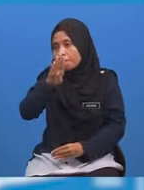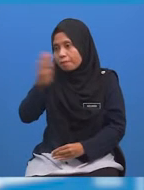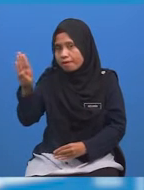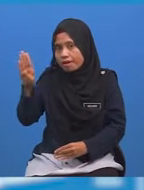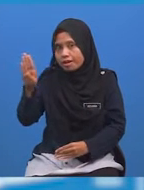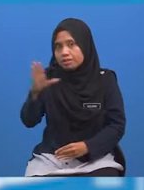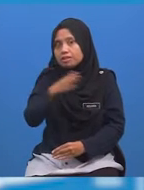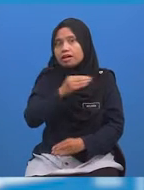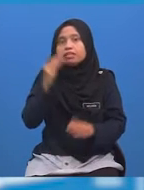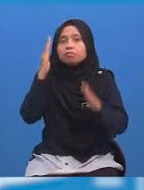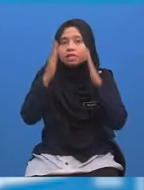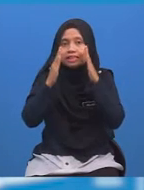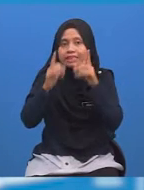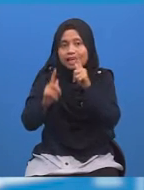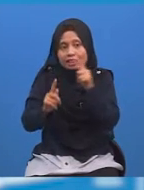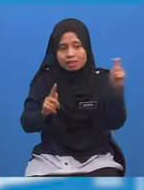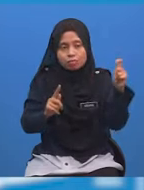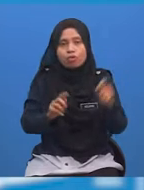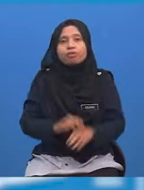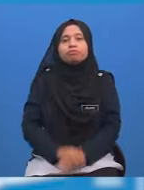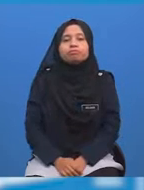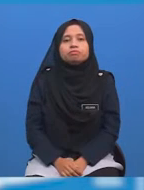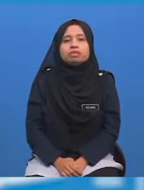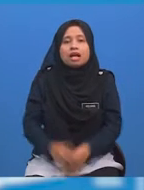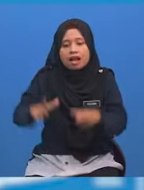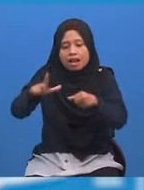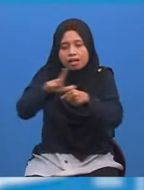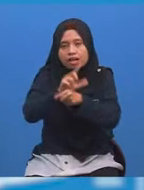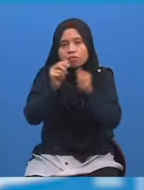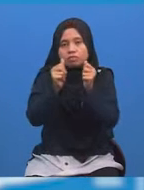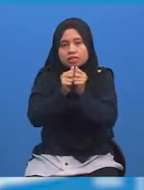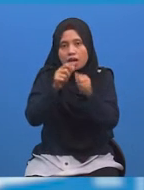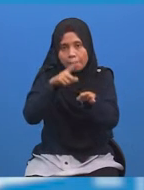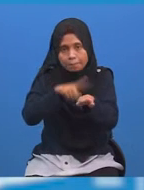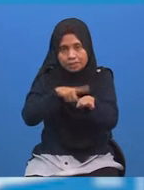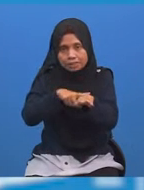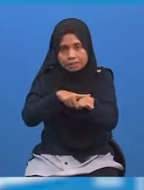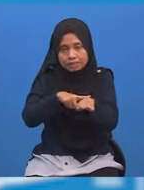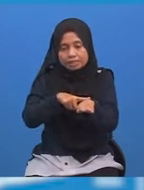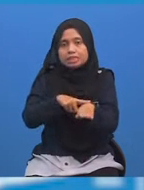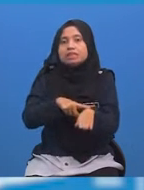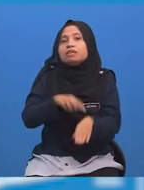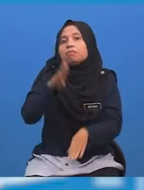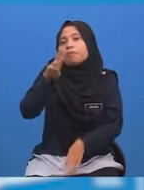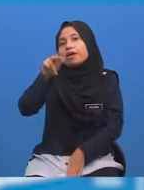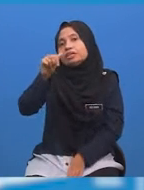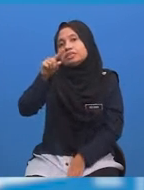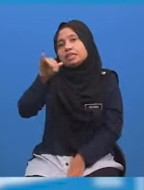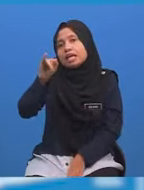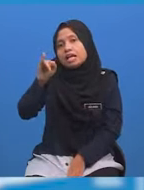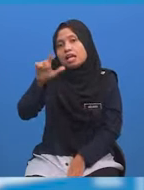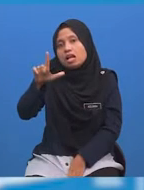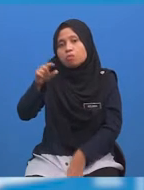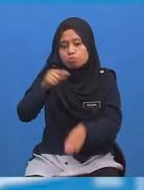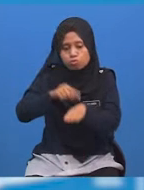Dan Malaysia di sebelah timur Lengkapkan dengan masa di Brazil iaitu pukul 10